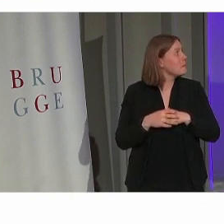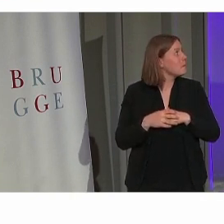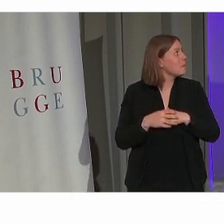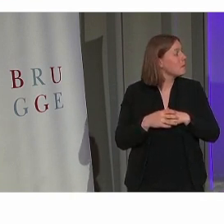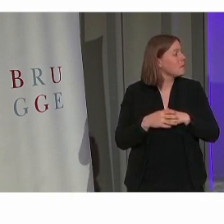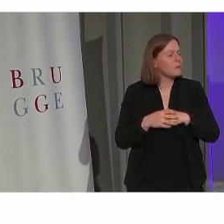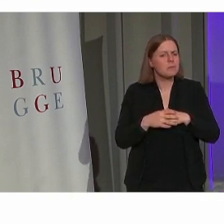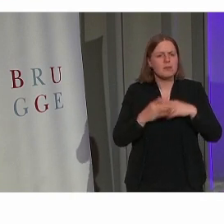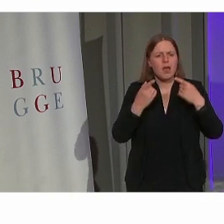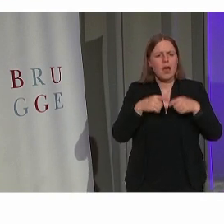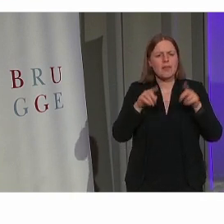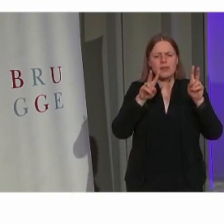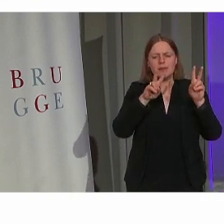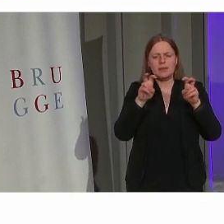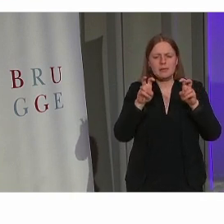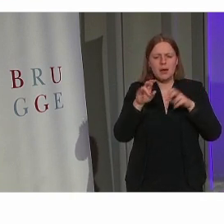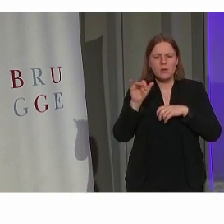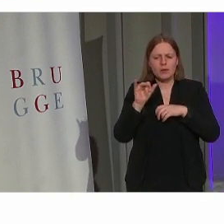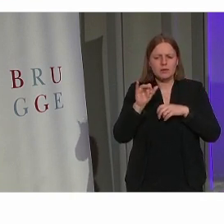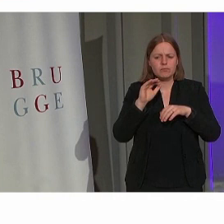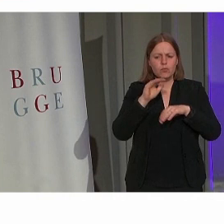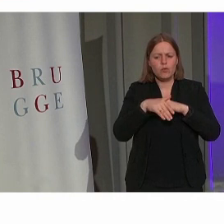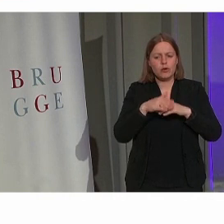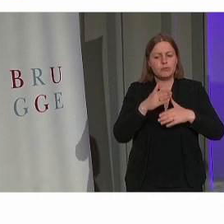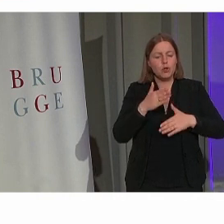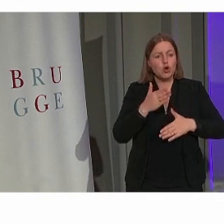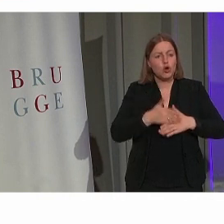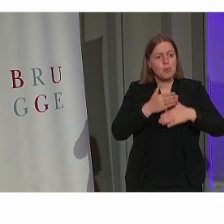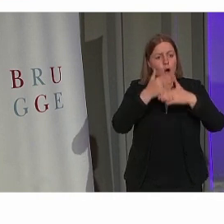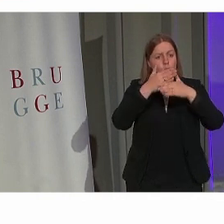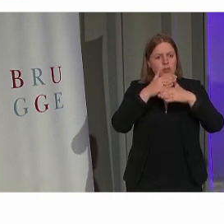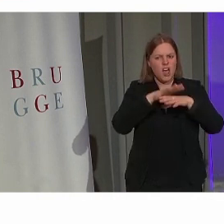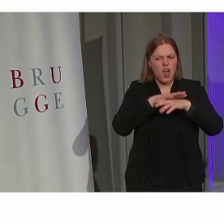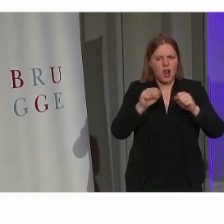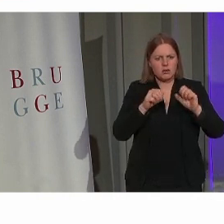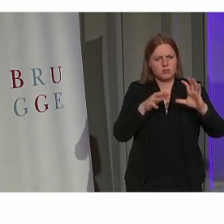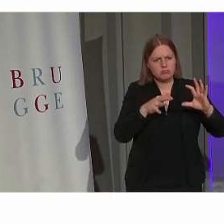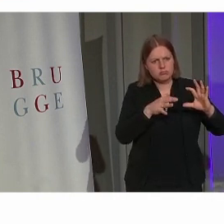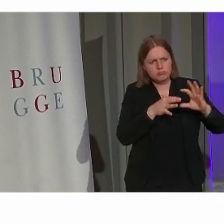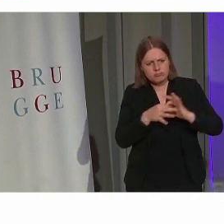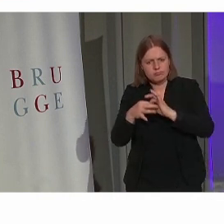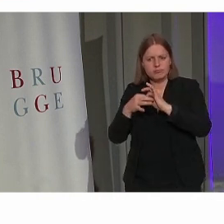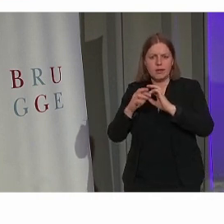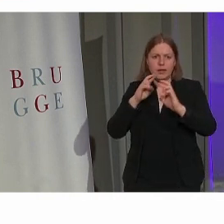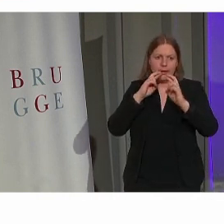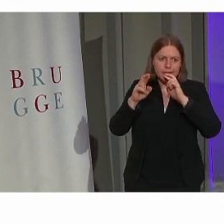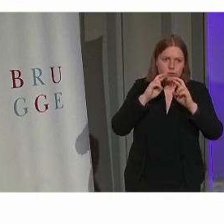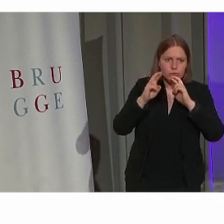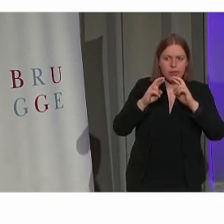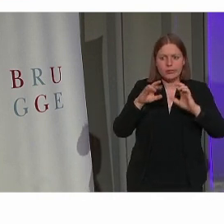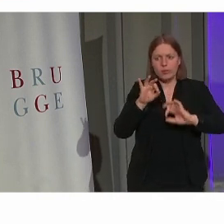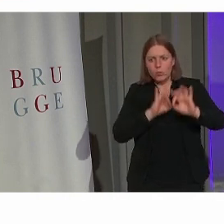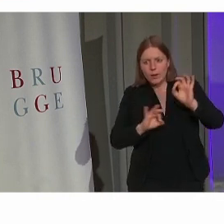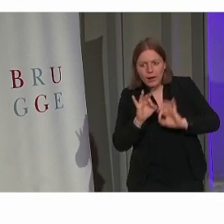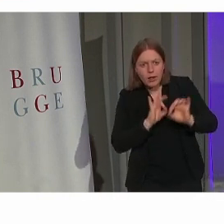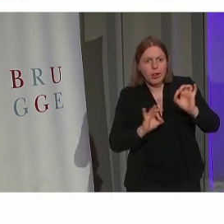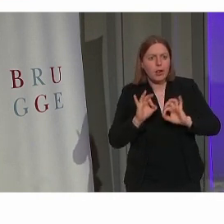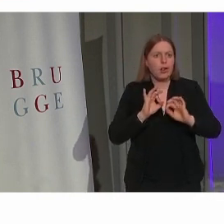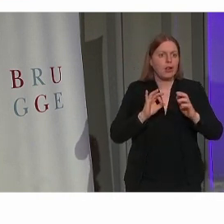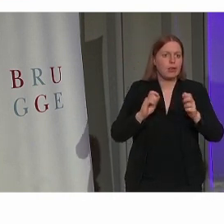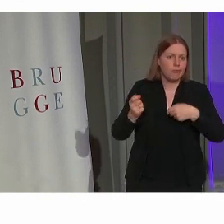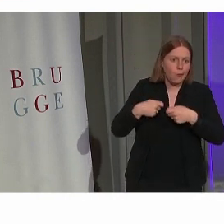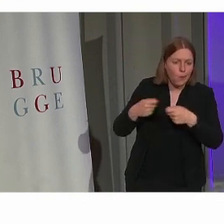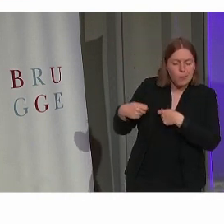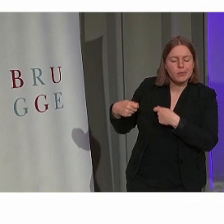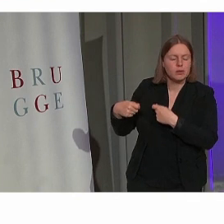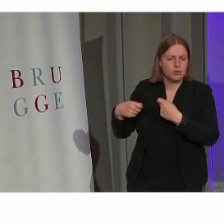Een ander topic als het gaat rond gebouwen is alles dat te maken heeft met horeca en handel. Ik denk dat